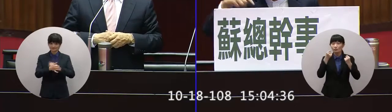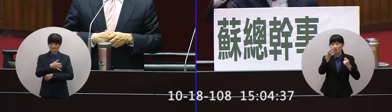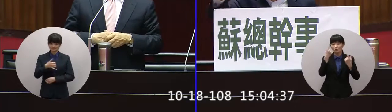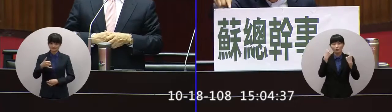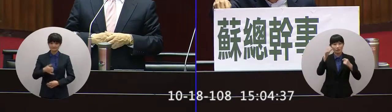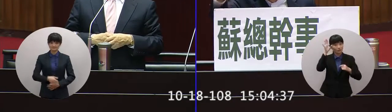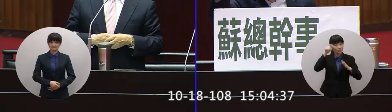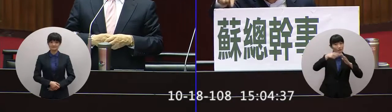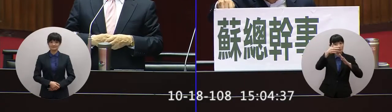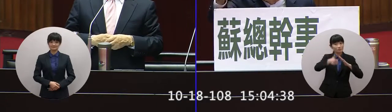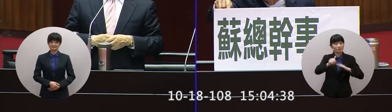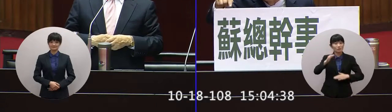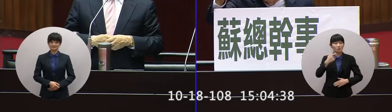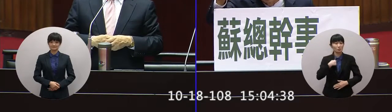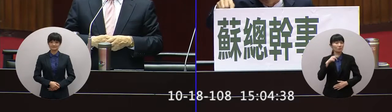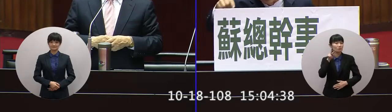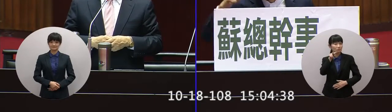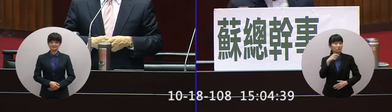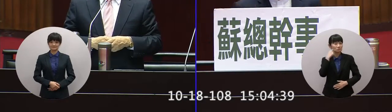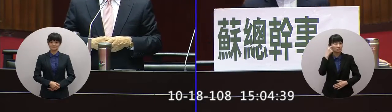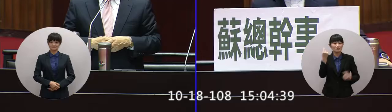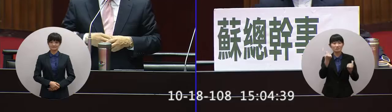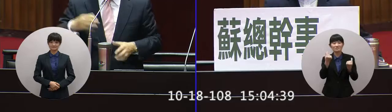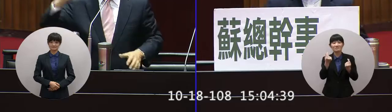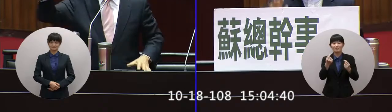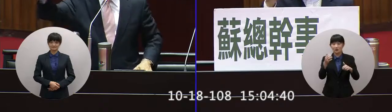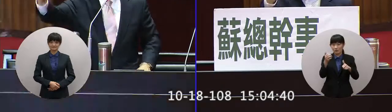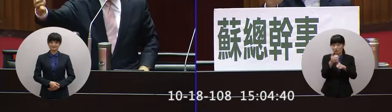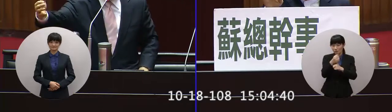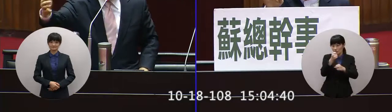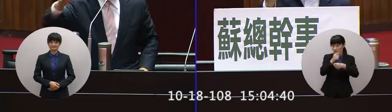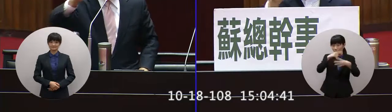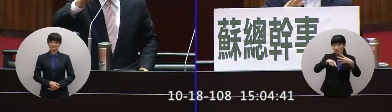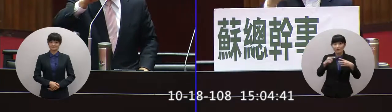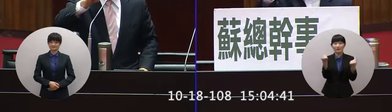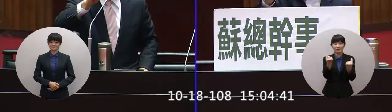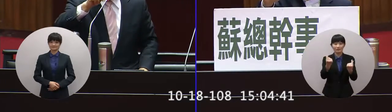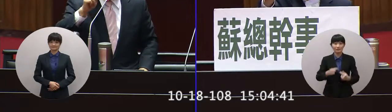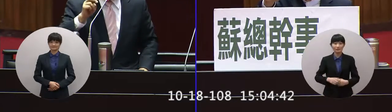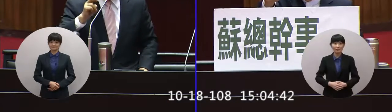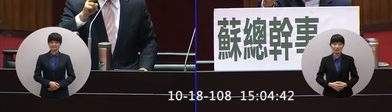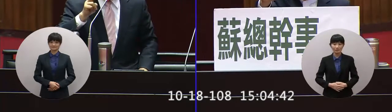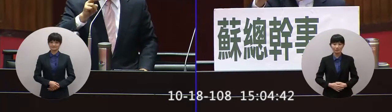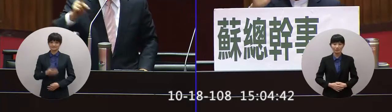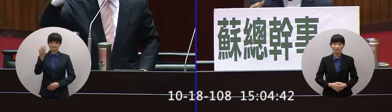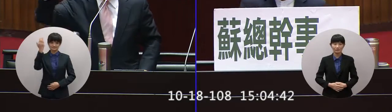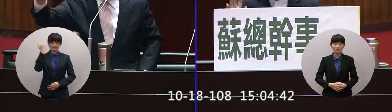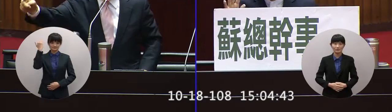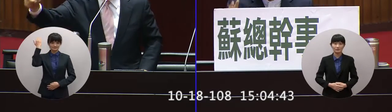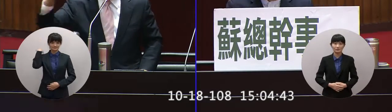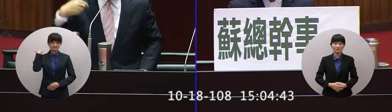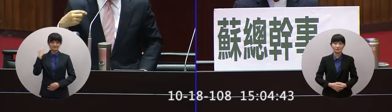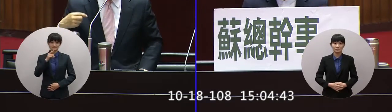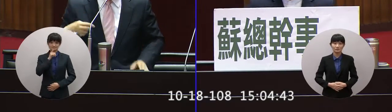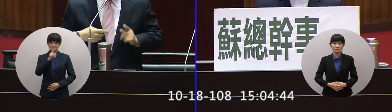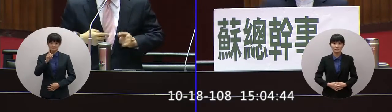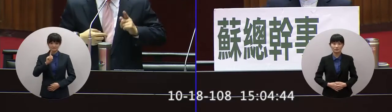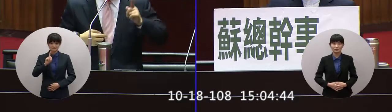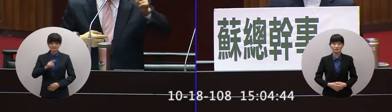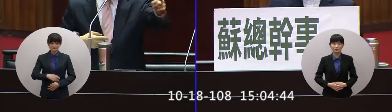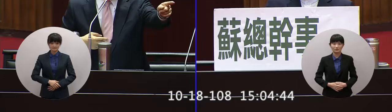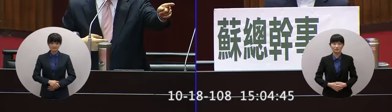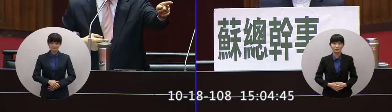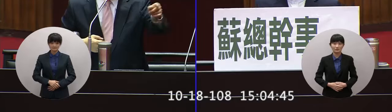我心目中認為你是重幹事你先不要講話你先不要話二生治